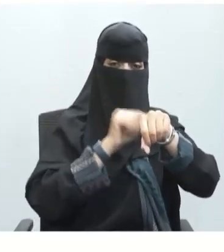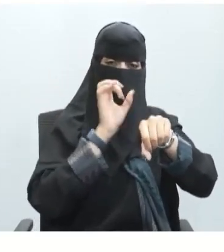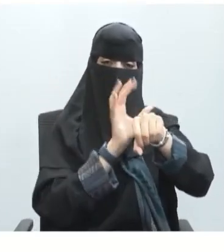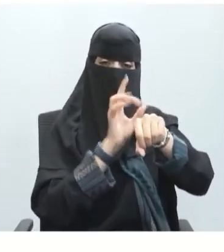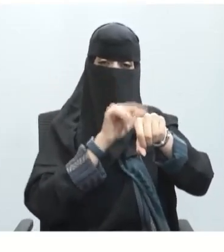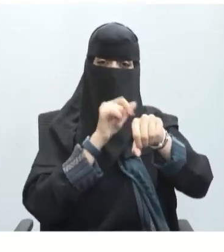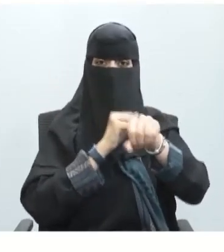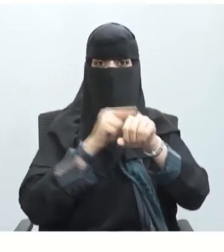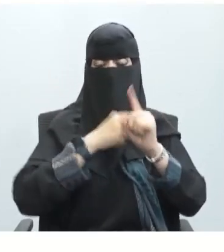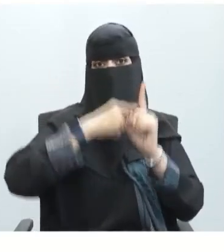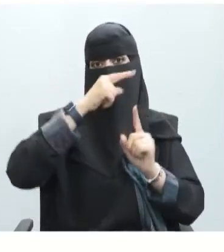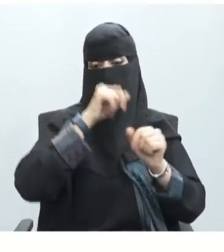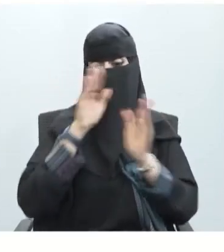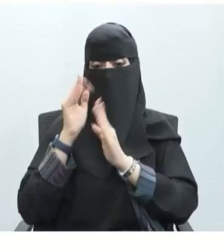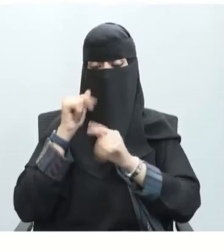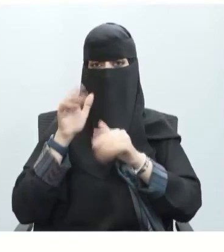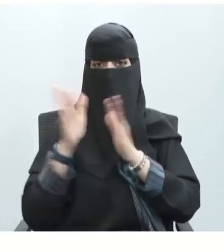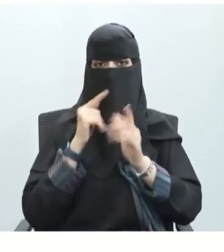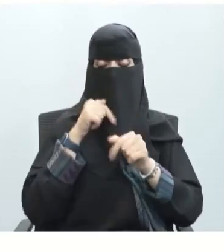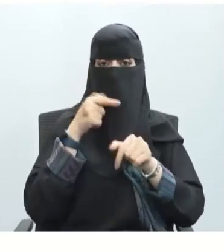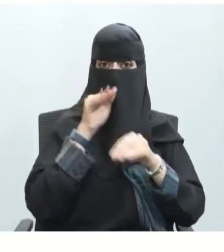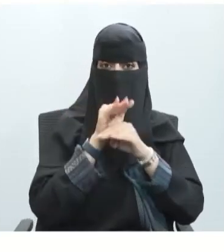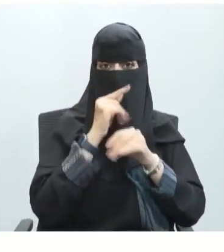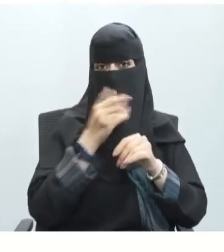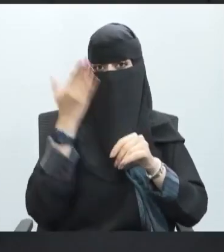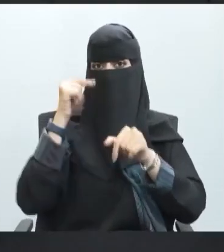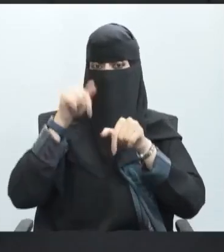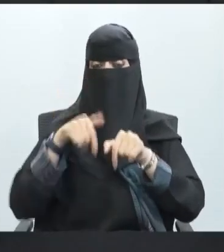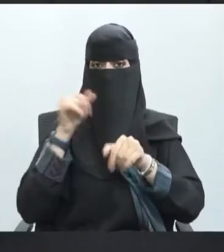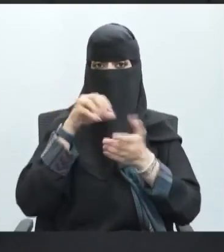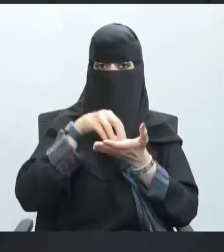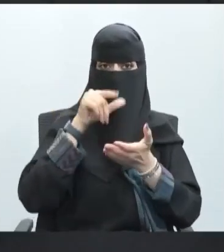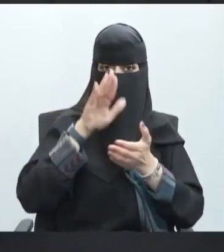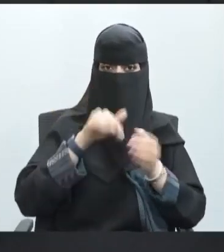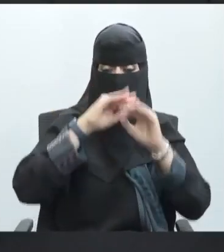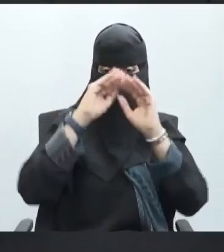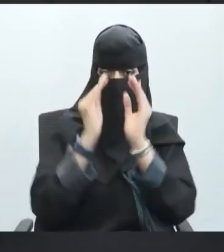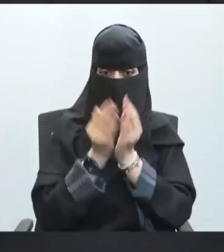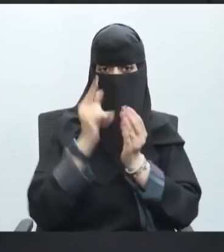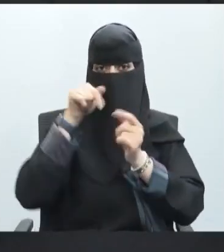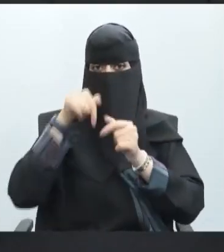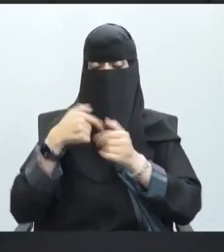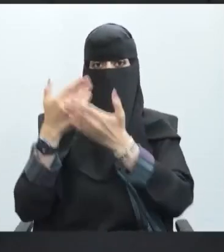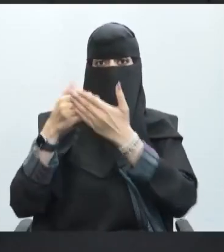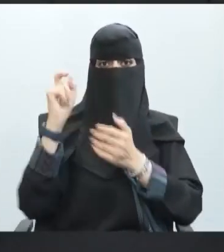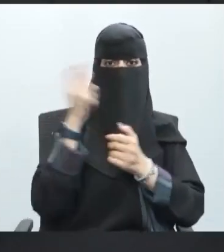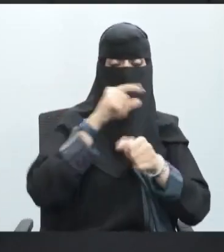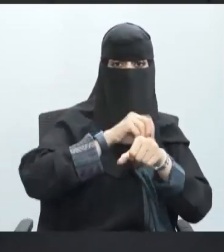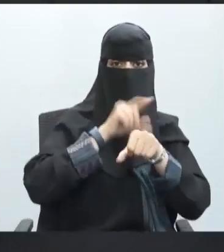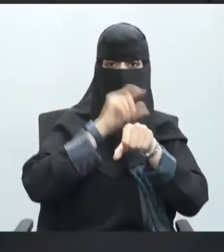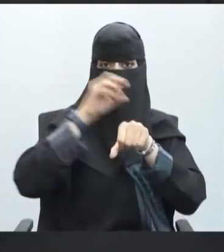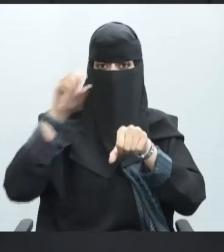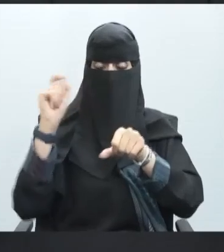النابض إذن الخلايا العصبية الميلينين نحن تعلمنا أن وجود هذا الغمض وجود هذا الغلاف سوف يسرع من نقل